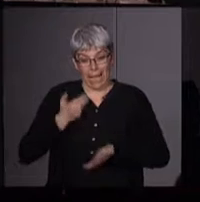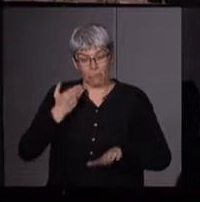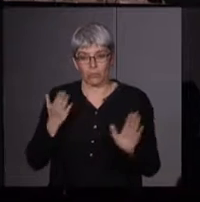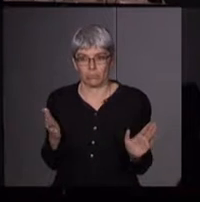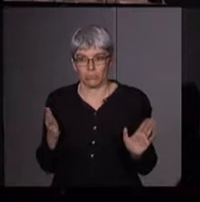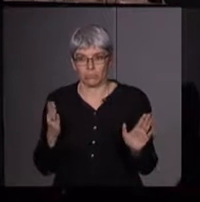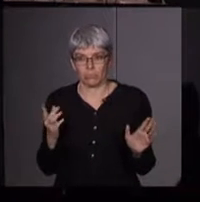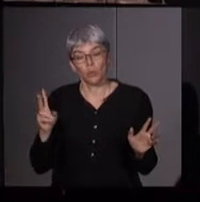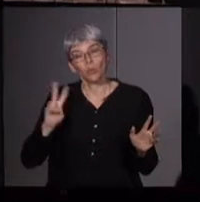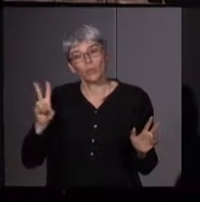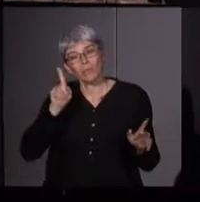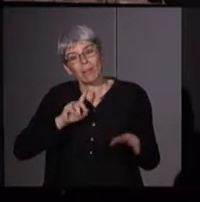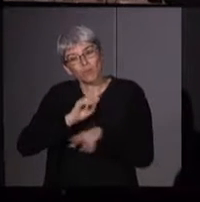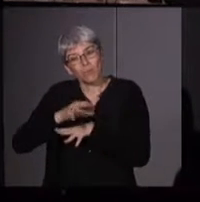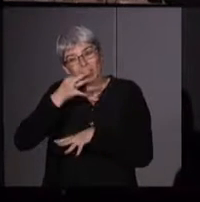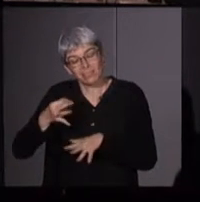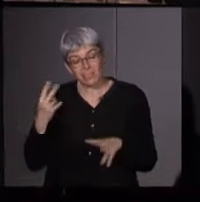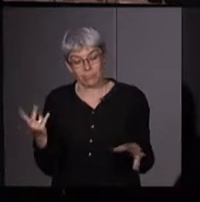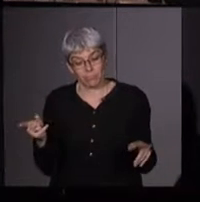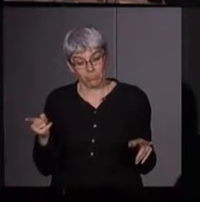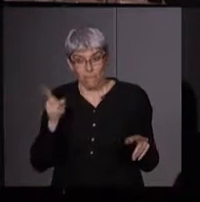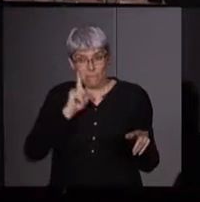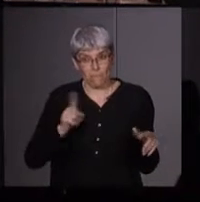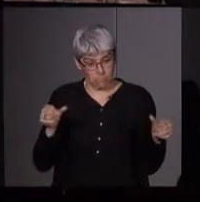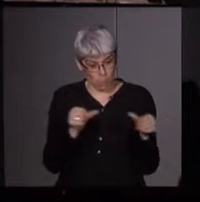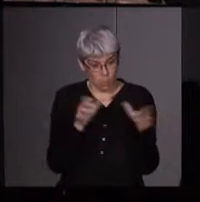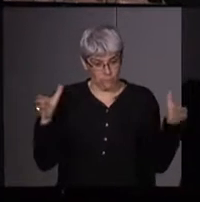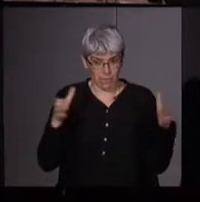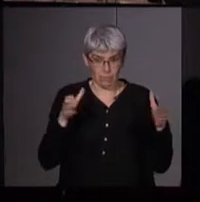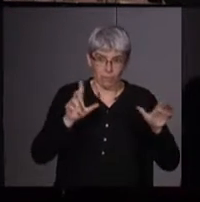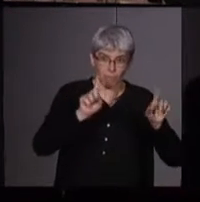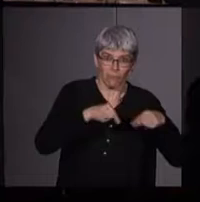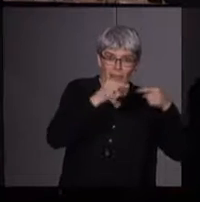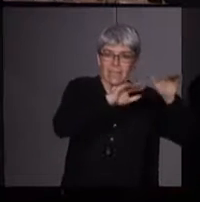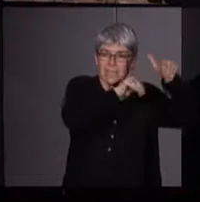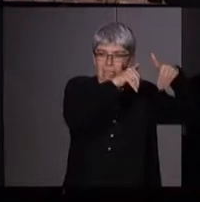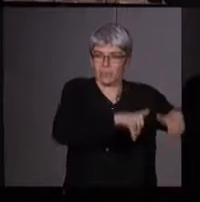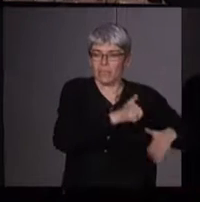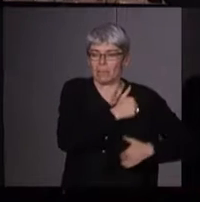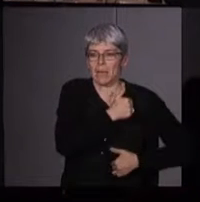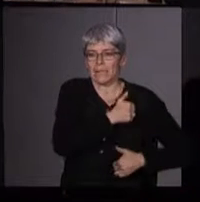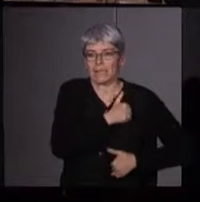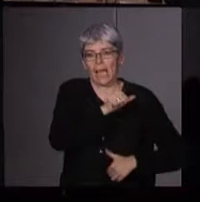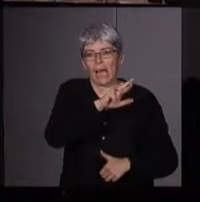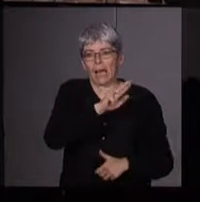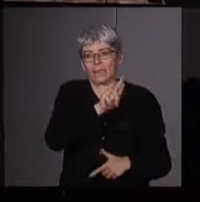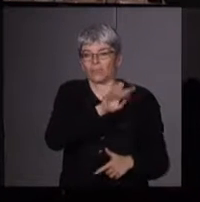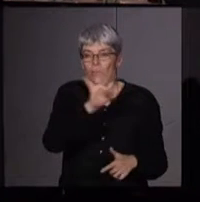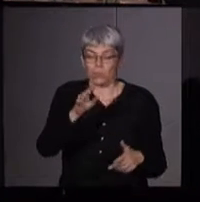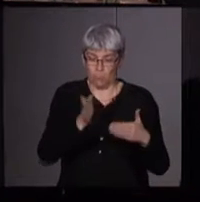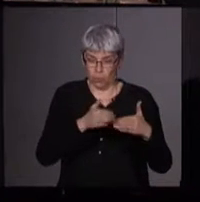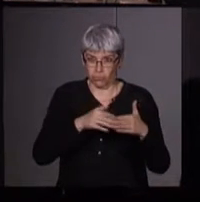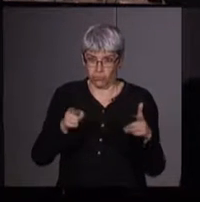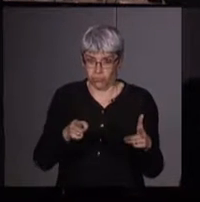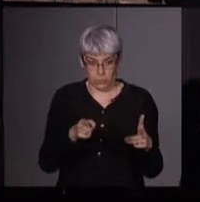cela, disent les deux journalistes, les femmes s'étaient rendues au cimetière militaire d'Arlington à deux pas de là